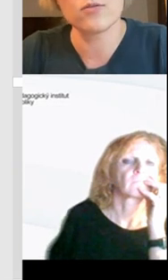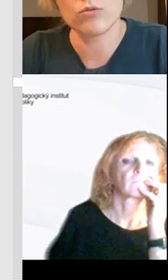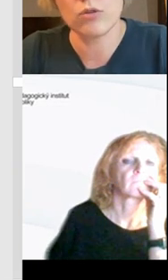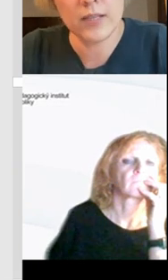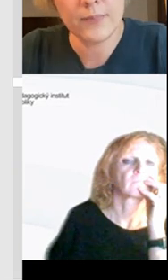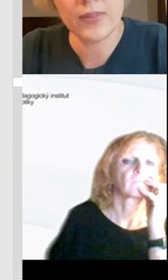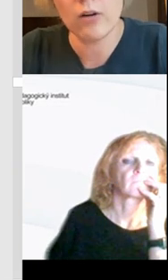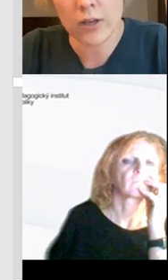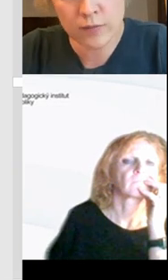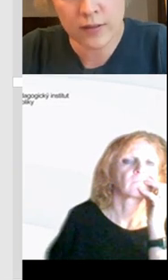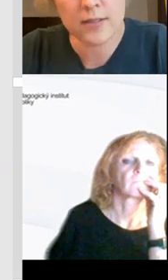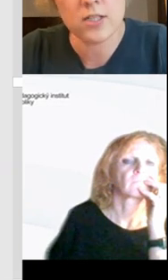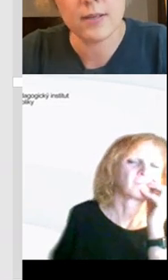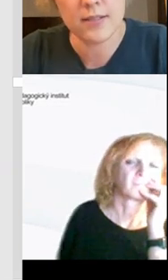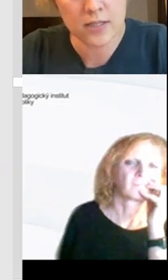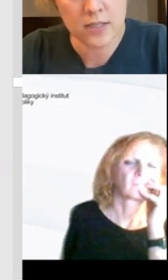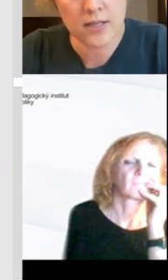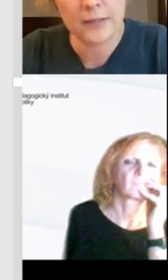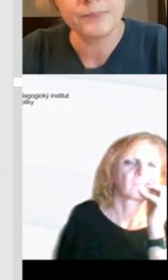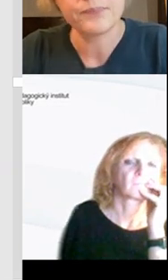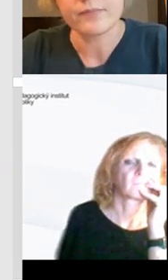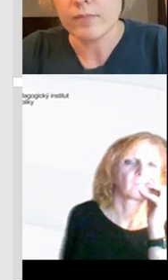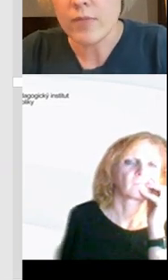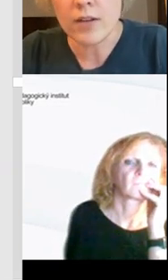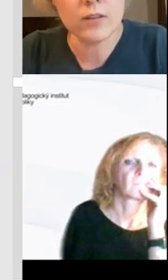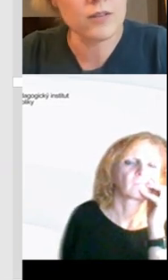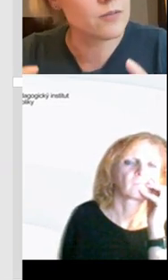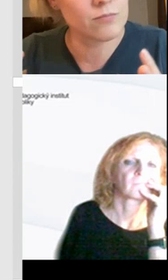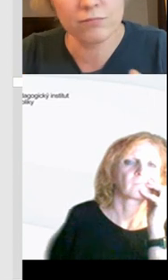svoje hesla, jsou schopni neodlašovat se třeba ze zařízení.